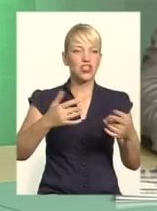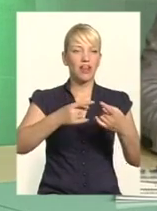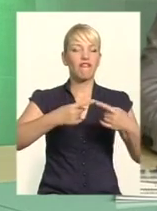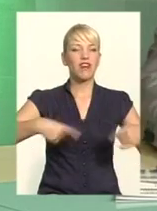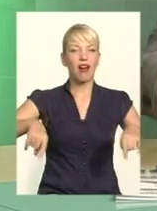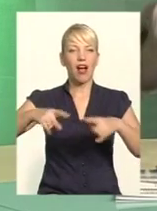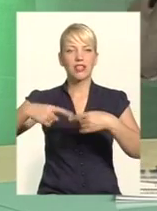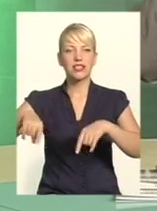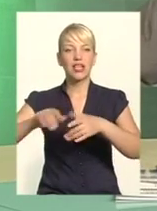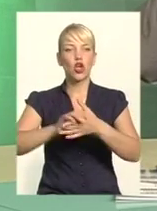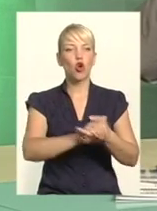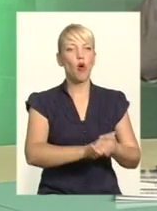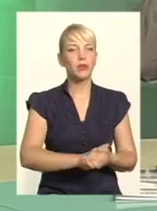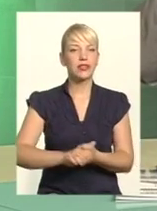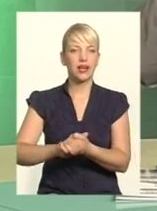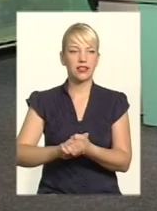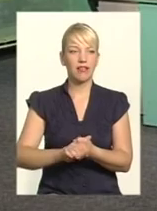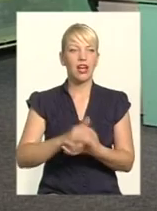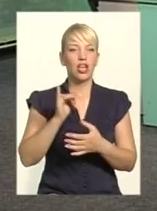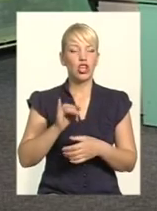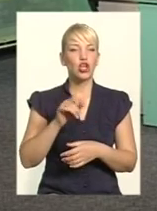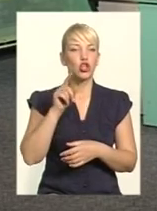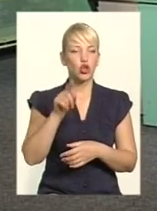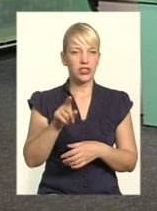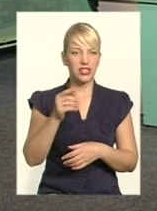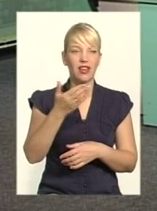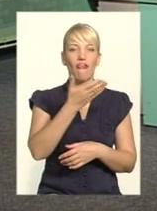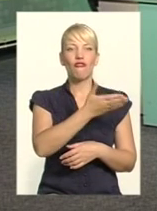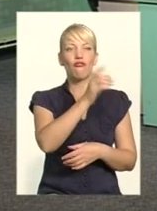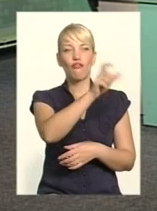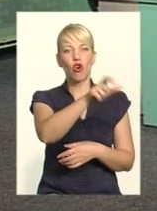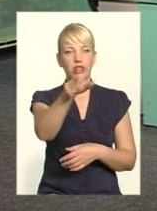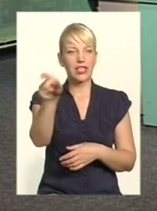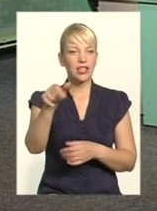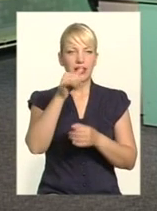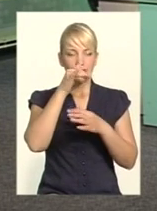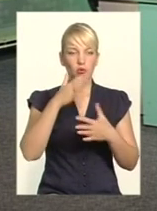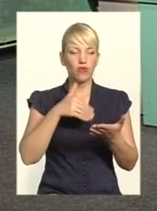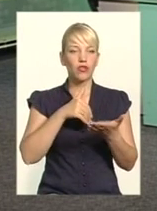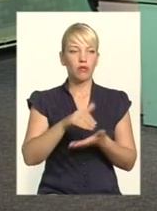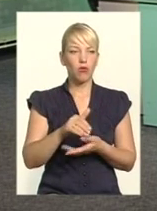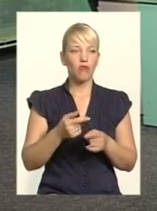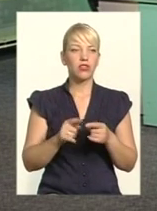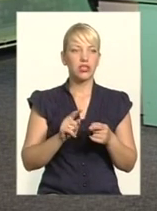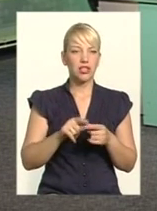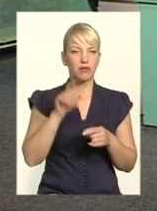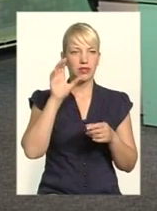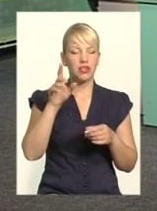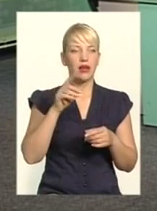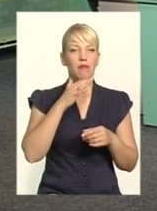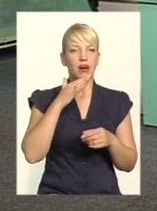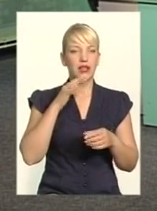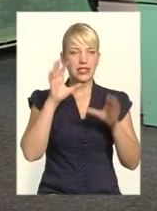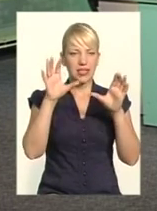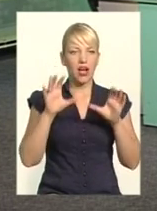законопроект пройде. Тоді народний депутат, який є співавтором, він вже віза свій законопроект стоїть там горою. І в нас багато